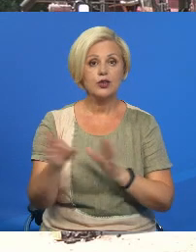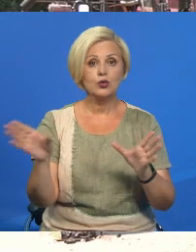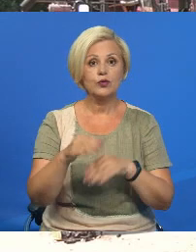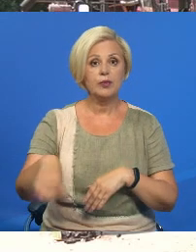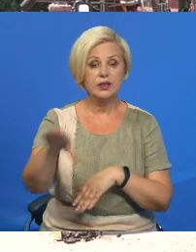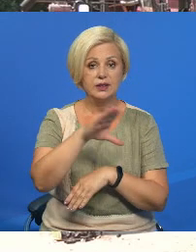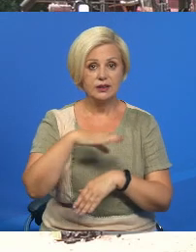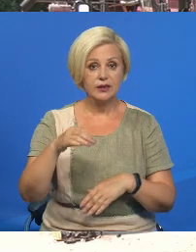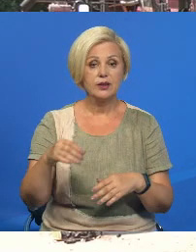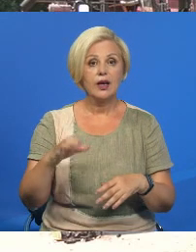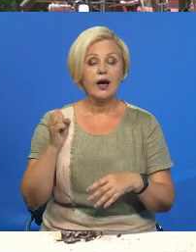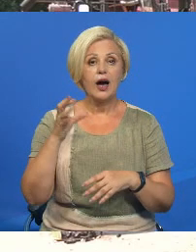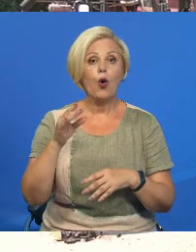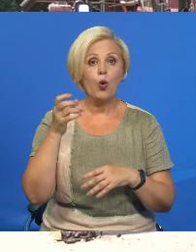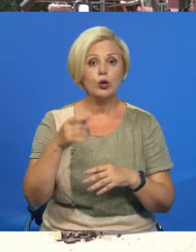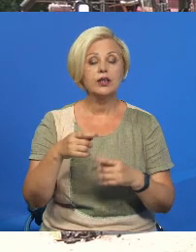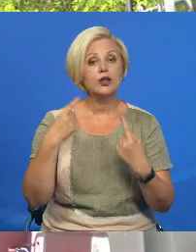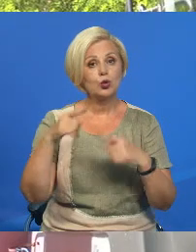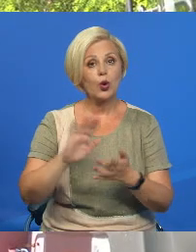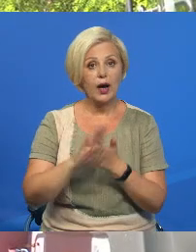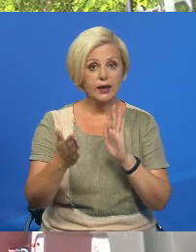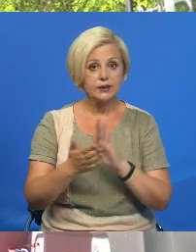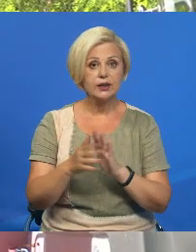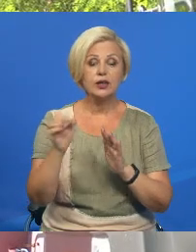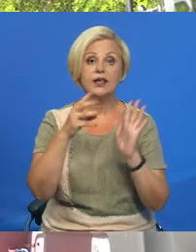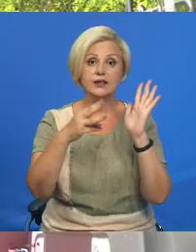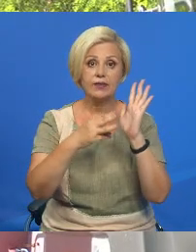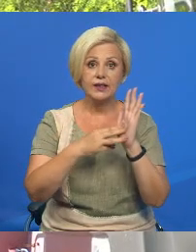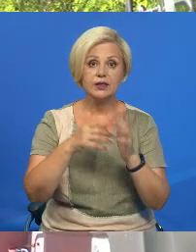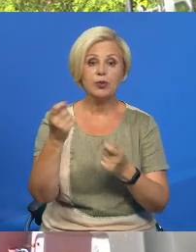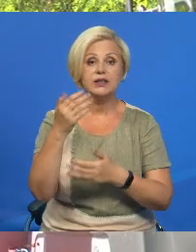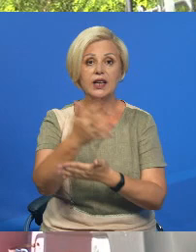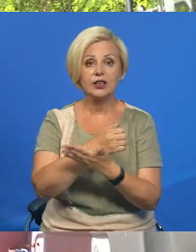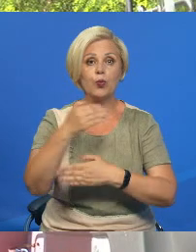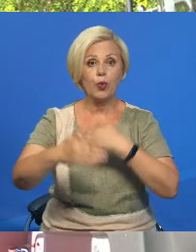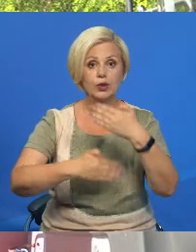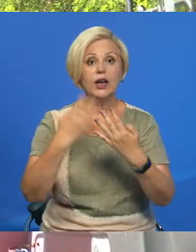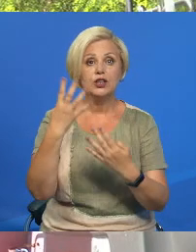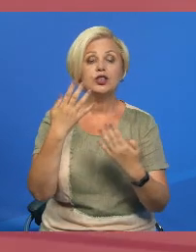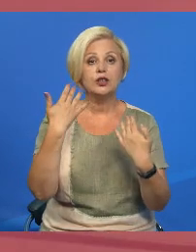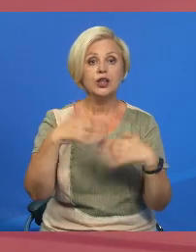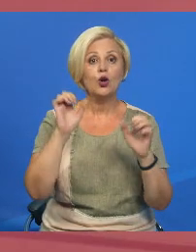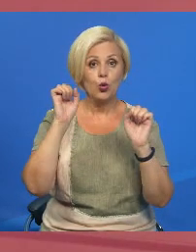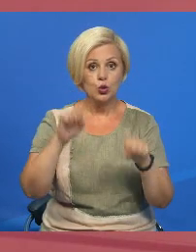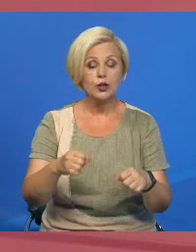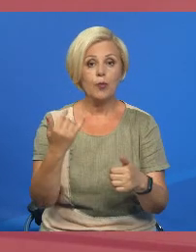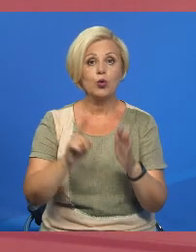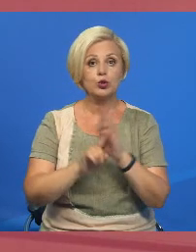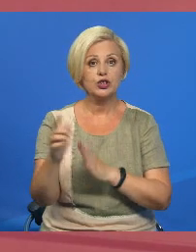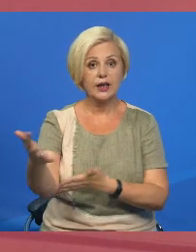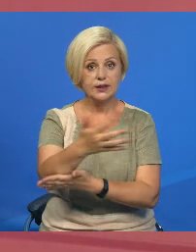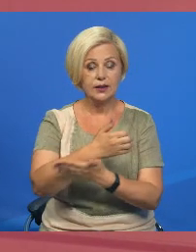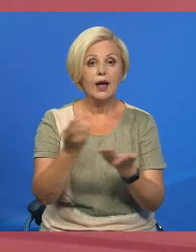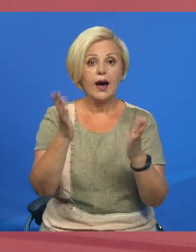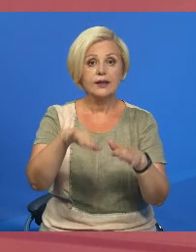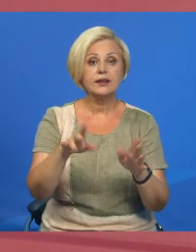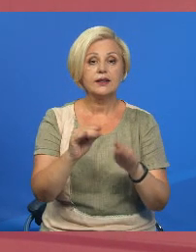В акционерном товаристве «Отор» ситуация супрацлеглая. С восьми зернеуборочных комбайнов четыре могут выйти. На палетки уже зараз. На остатних